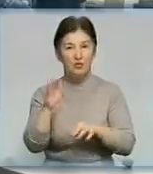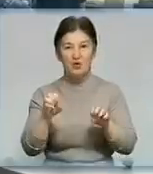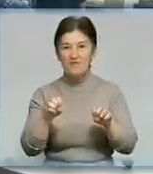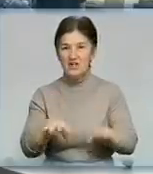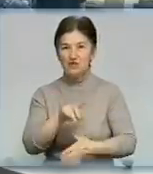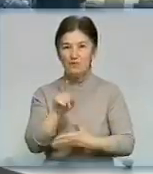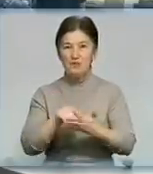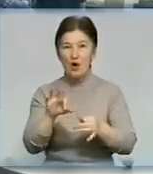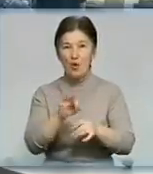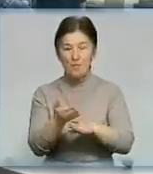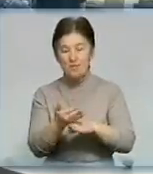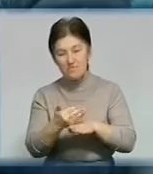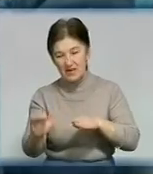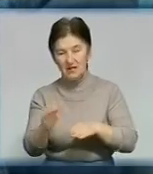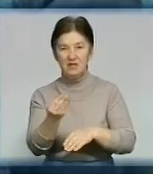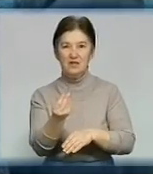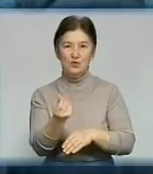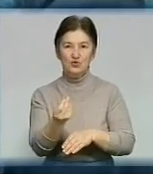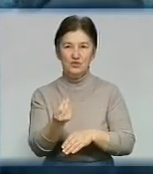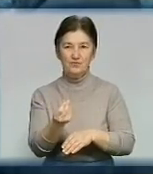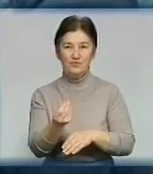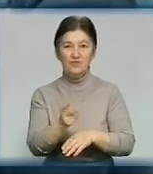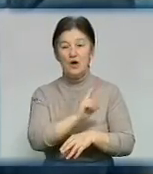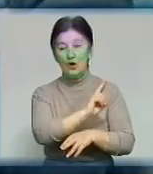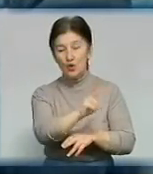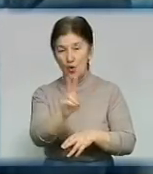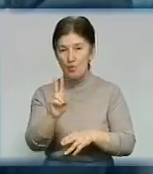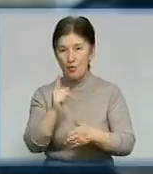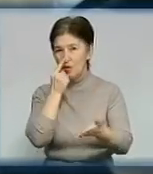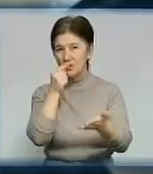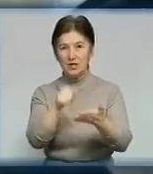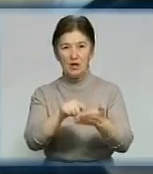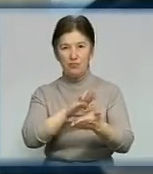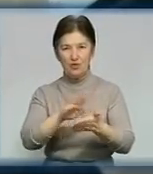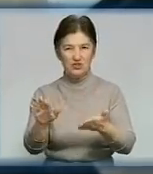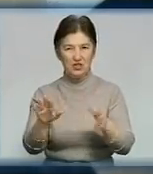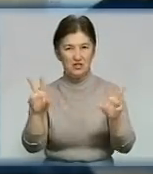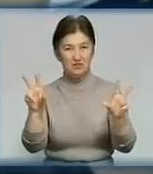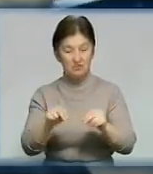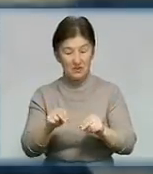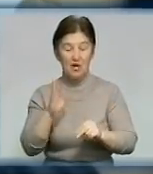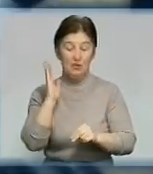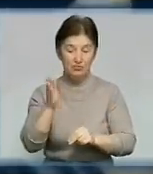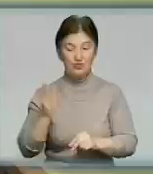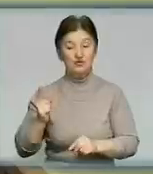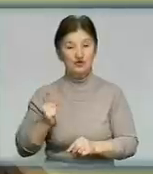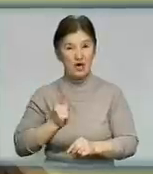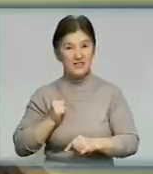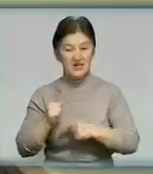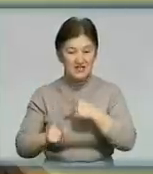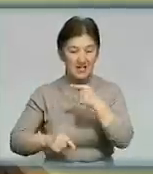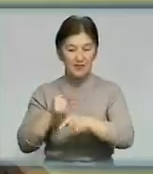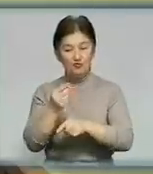перерахуванню коштів стягувачів. Кому не пощастило потрапити у верх списку, чекатимуть наступного траншу від енерговугілля. За